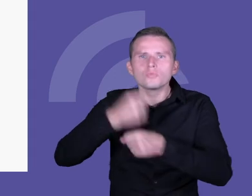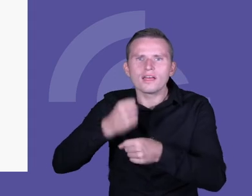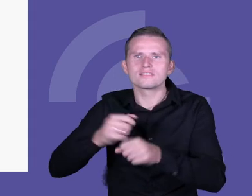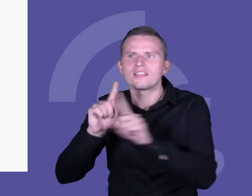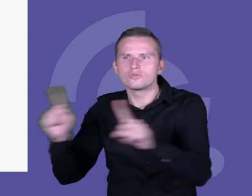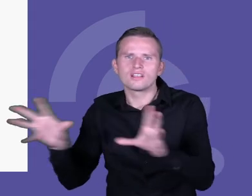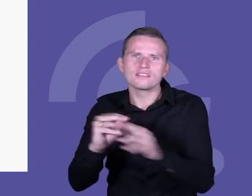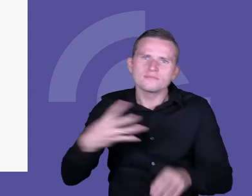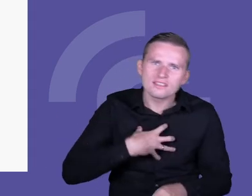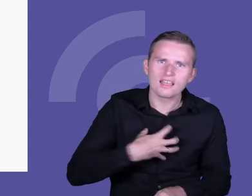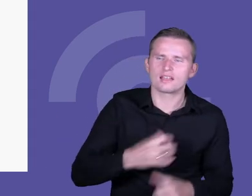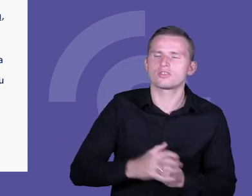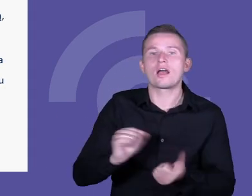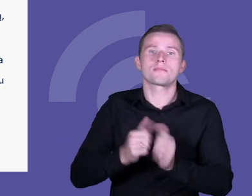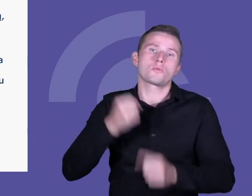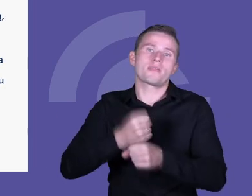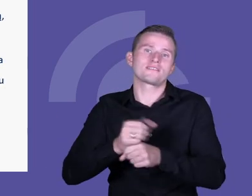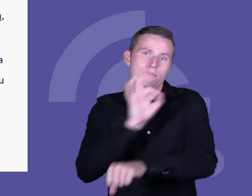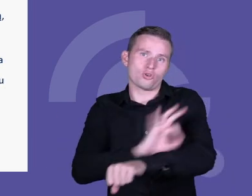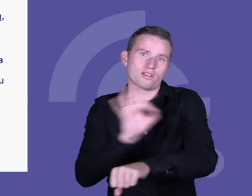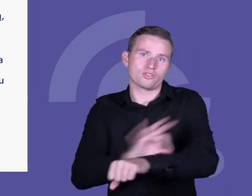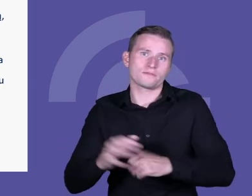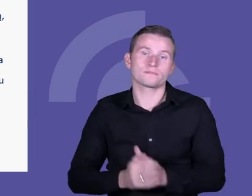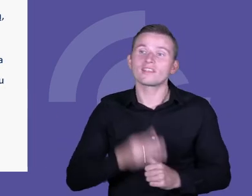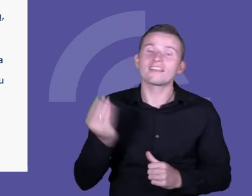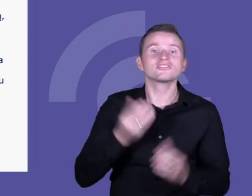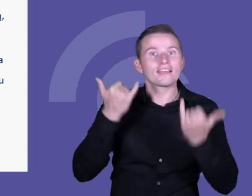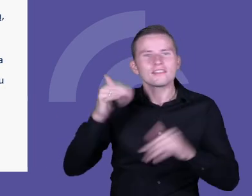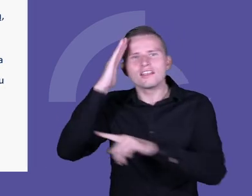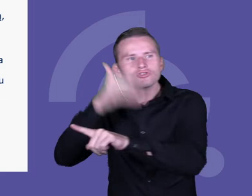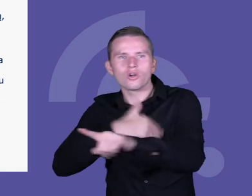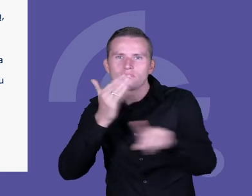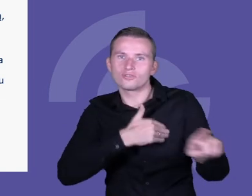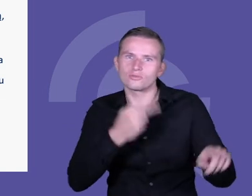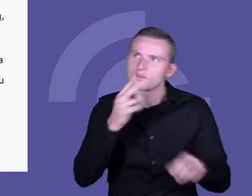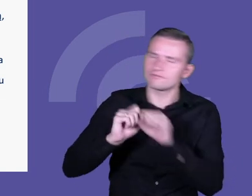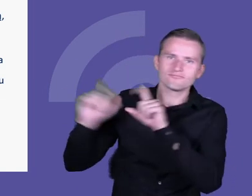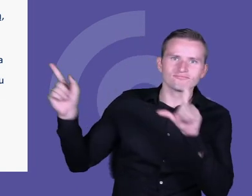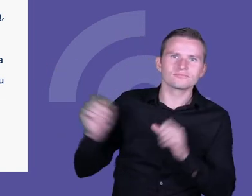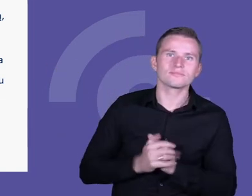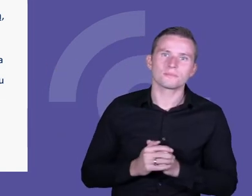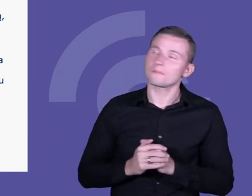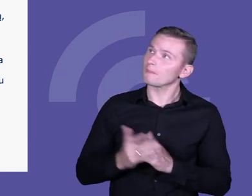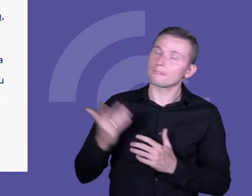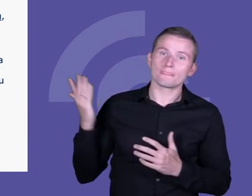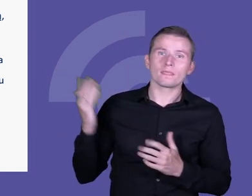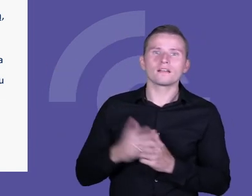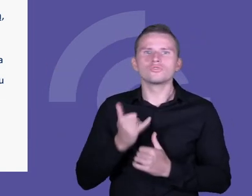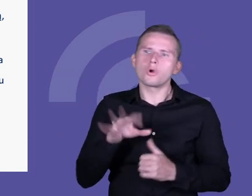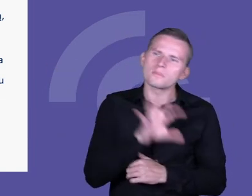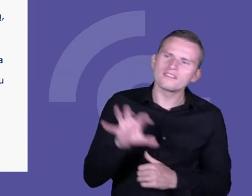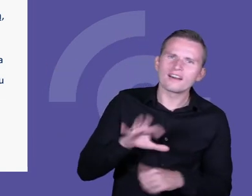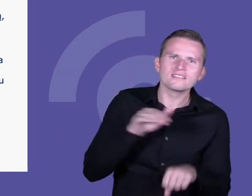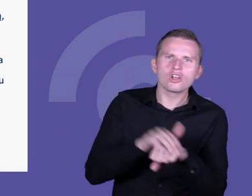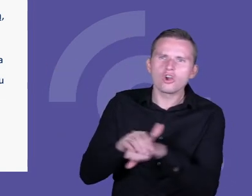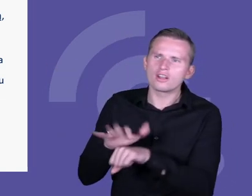czy też praca projektowa. Jeszcze kolejne szkoły, chciałam pokazać wszystkie obserwacje koleżeńskie, uczenie